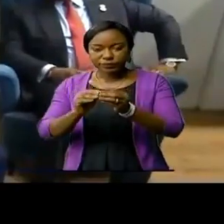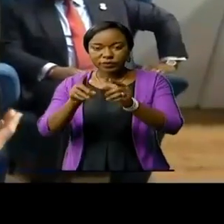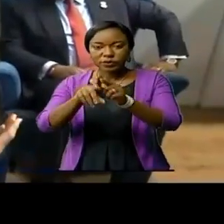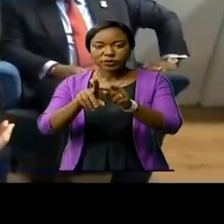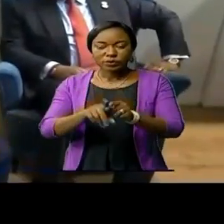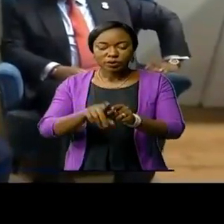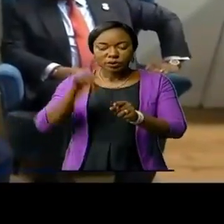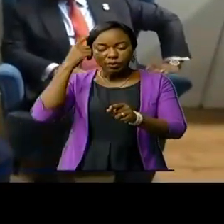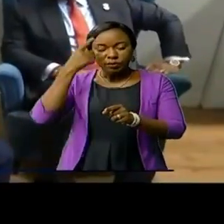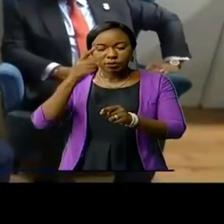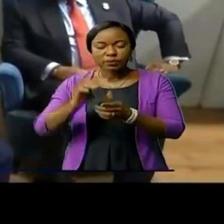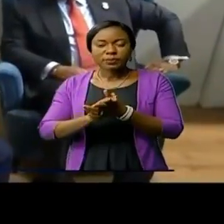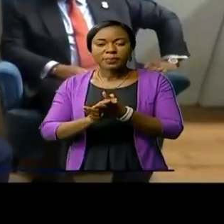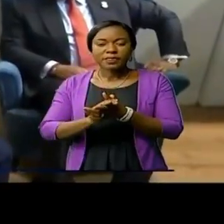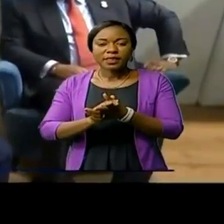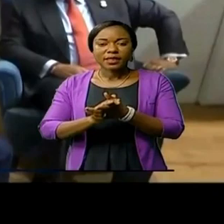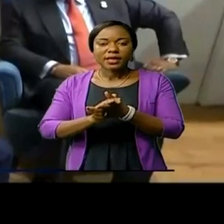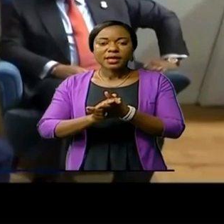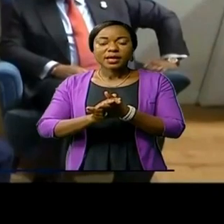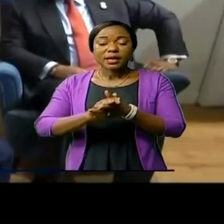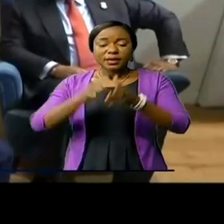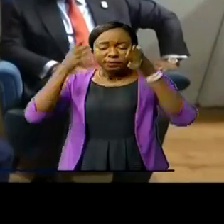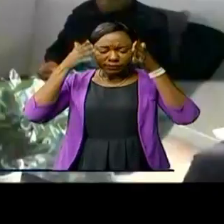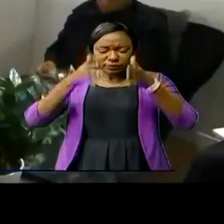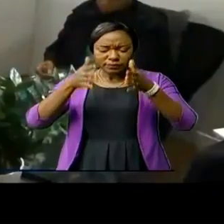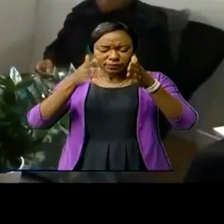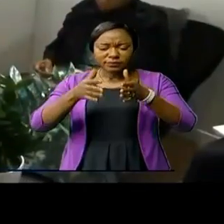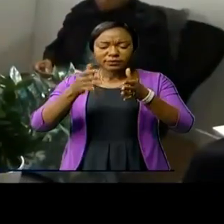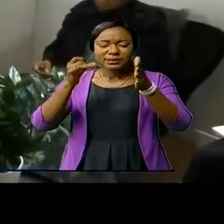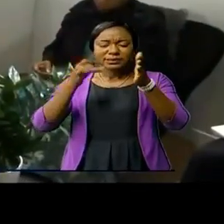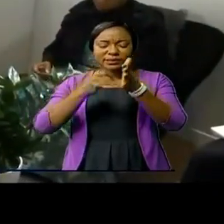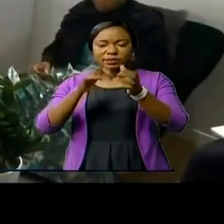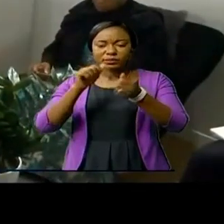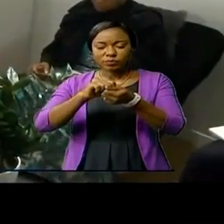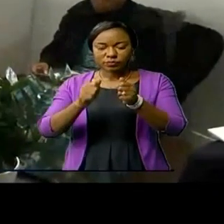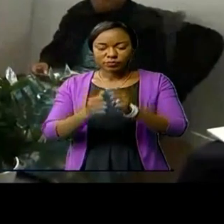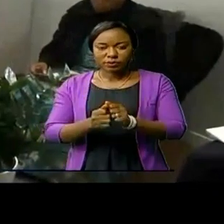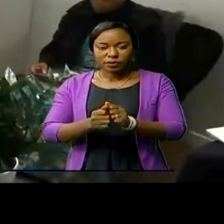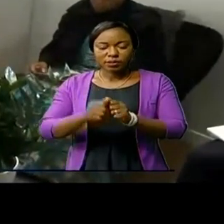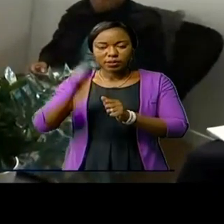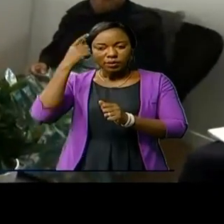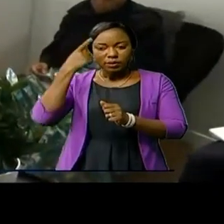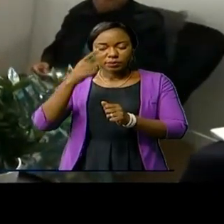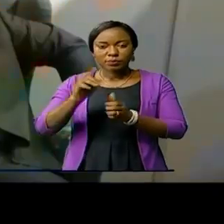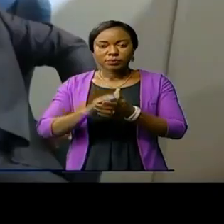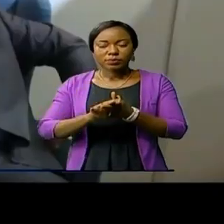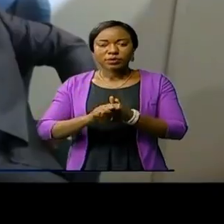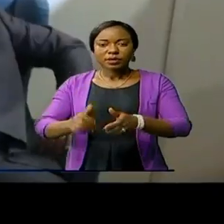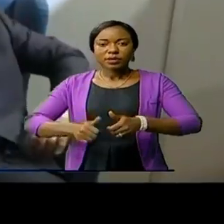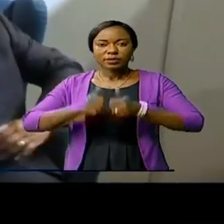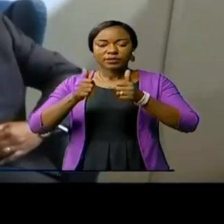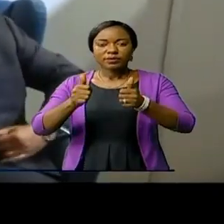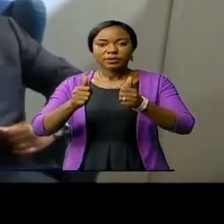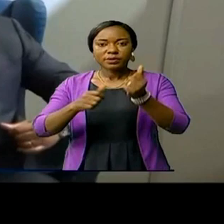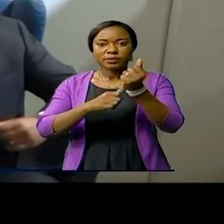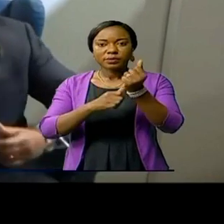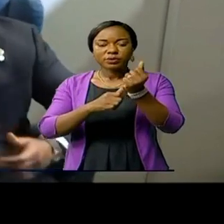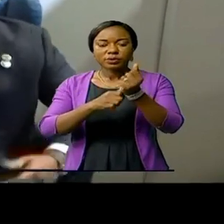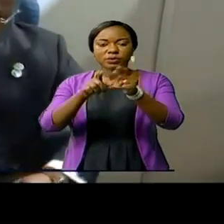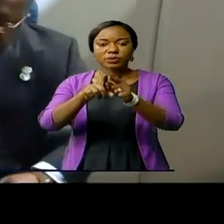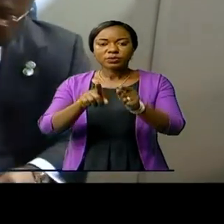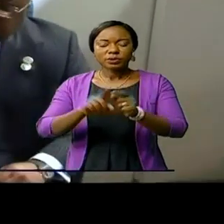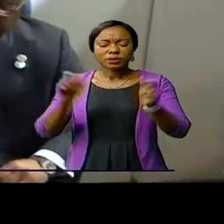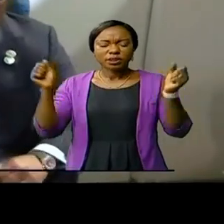COP26, ont été axés sur cette problématique au nom de la survie de l'humanité à l'heure du